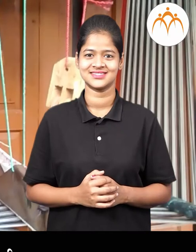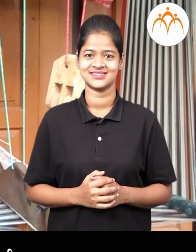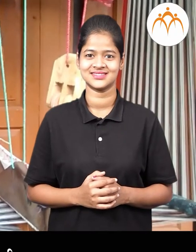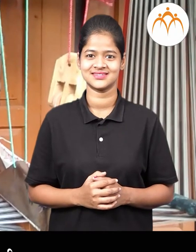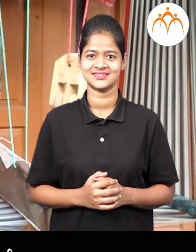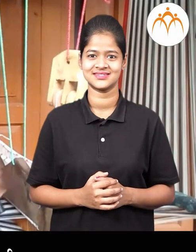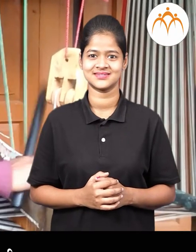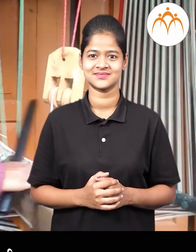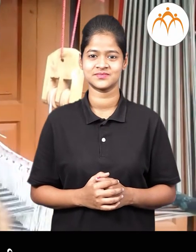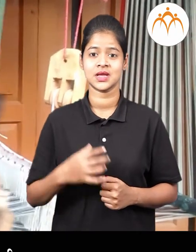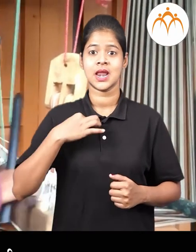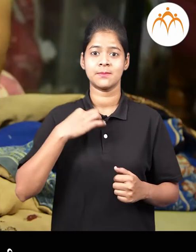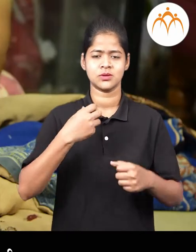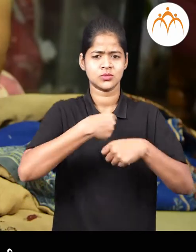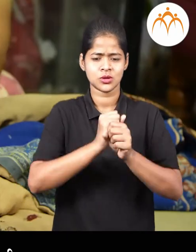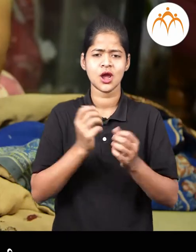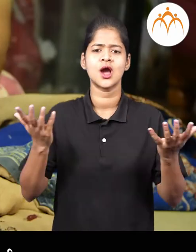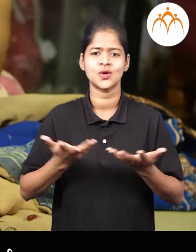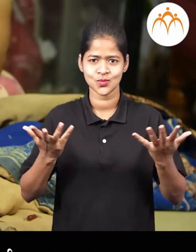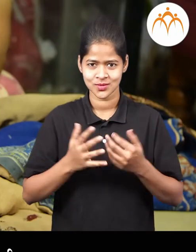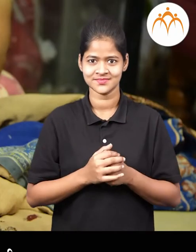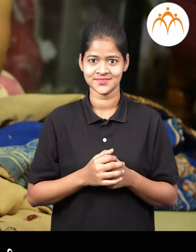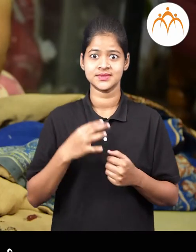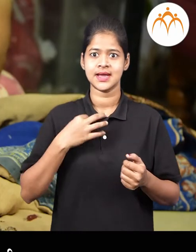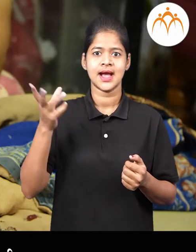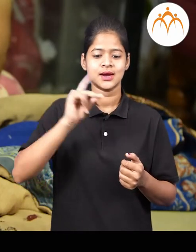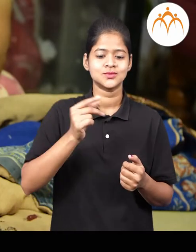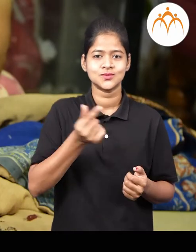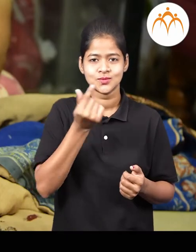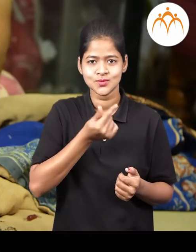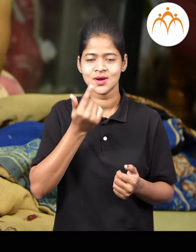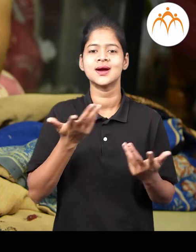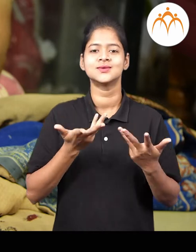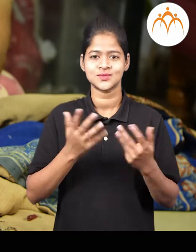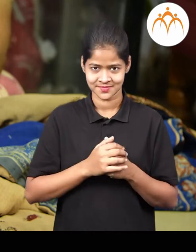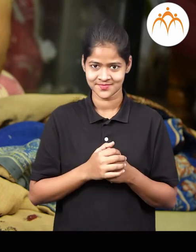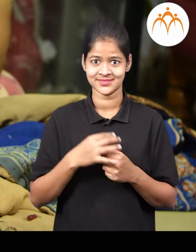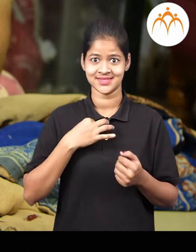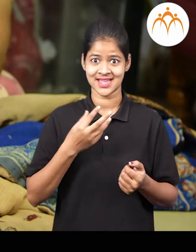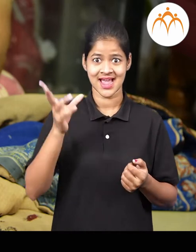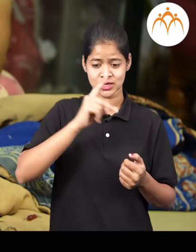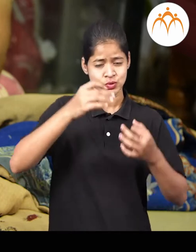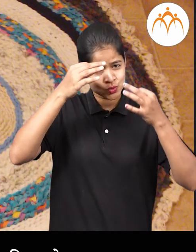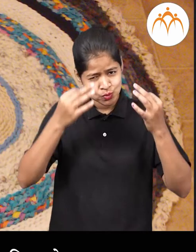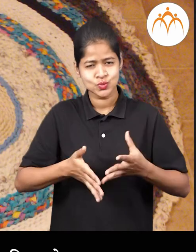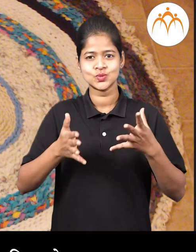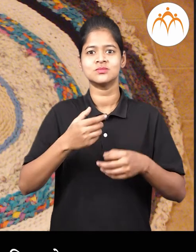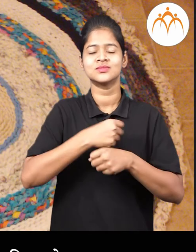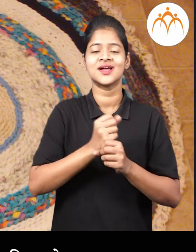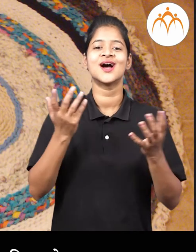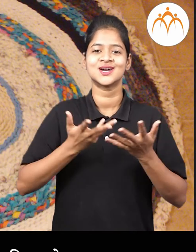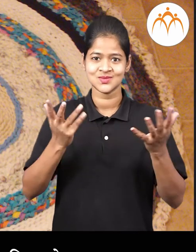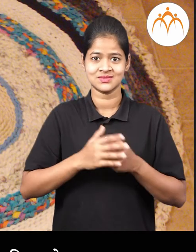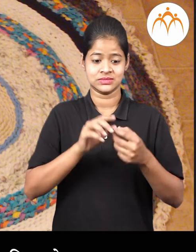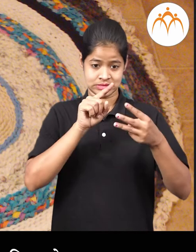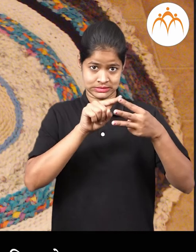कपडे कसे तायार होतात, त्यांचा पुनर वापर कसा करतात, त्यांचे पुनर चकरी करण कसे करतात, हे आधेचा